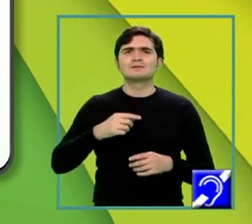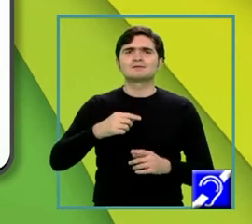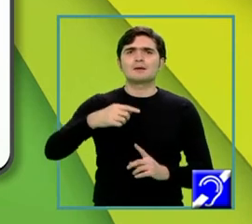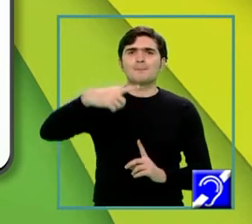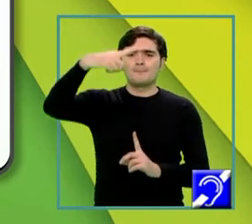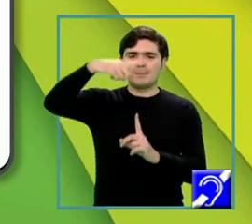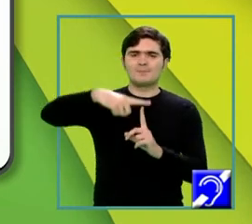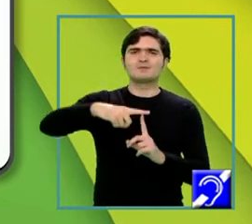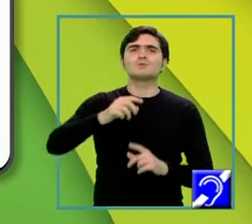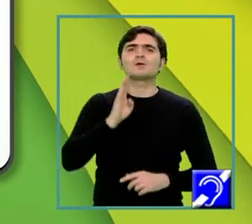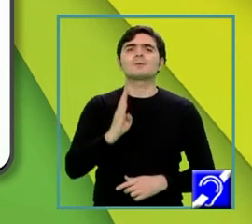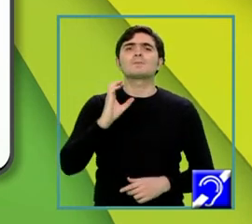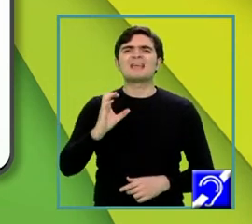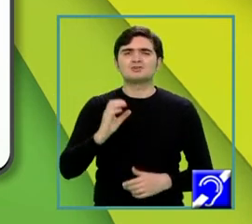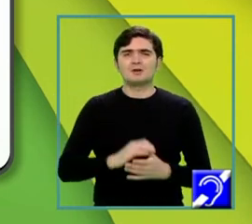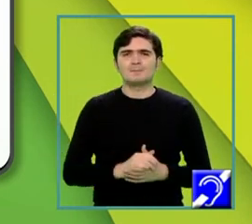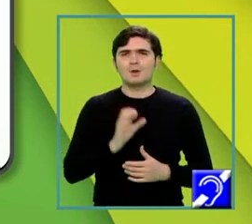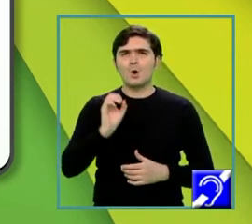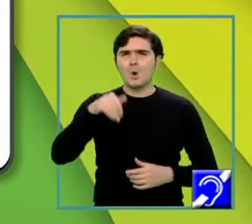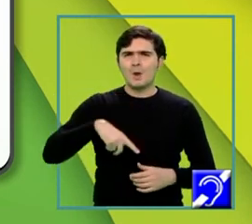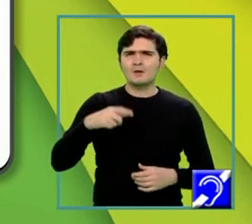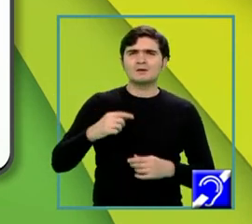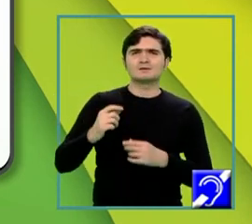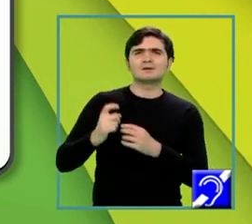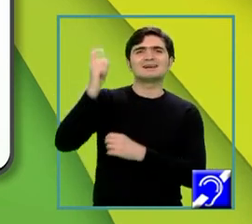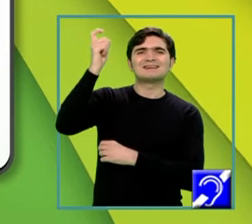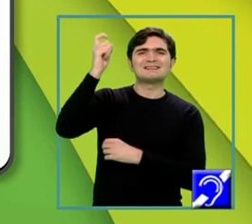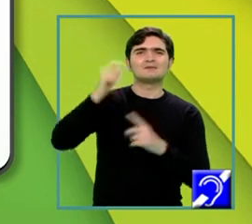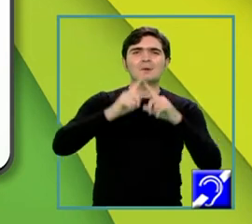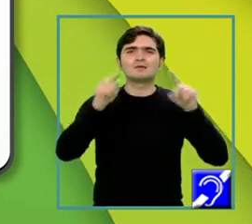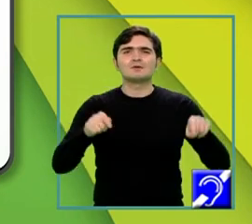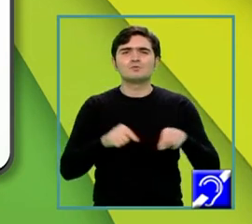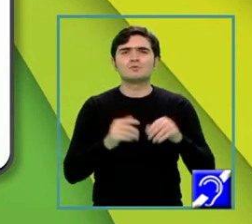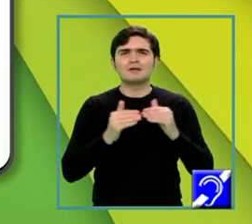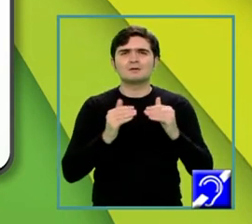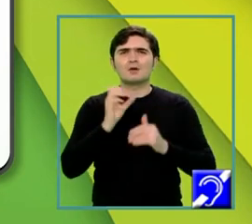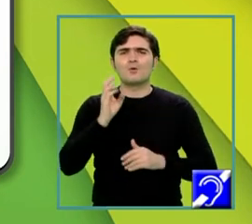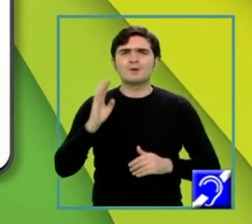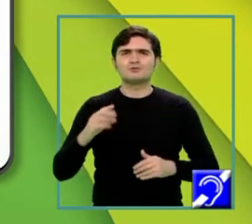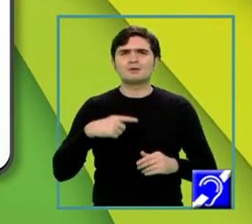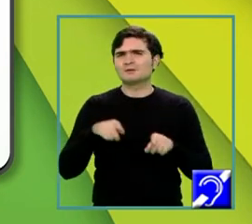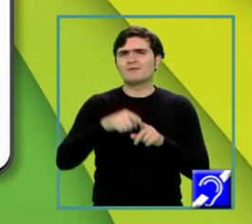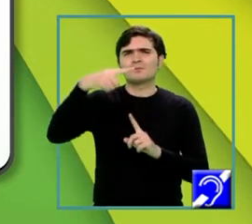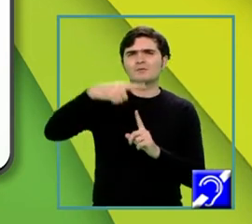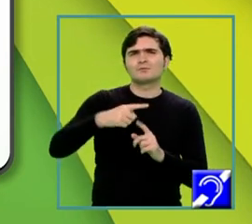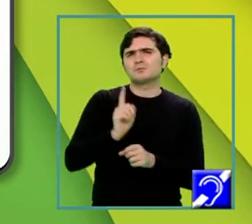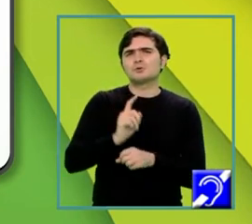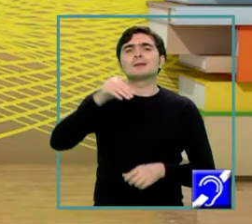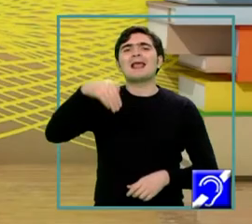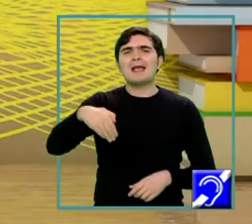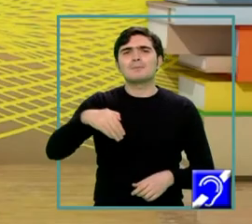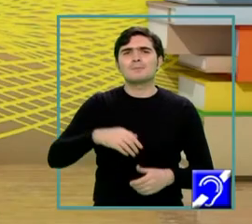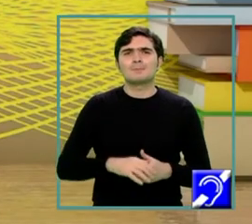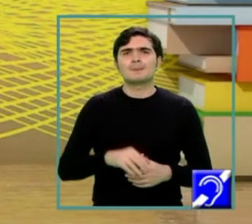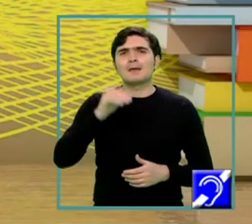BC, OM, fiind înălțimea triunghiului echilateral, OBC vine perpendiculară tot în M pentru că este și mediană,